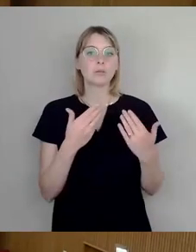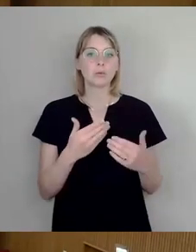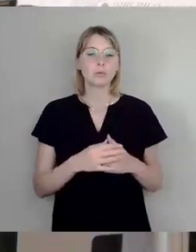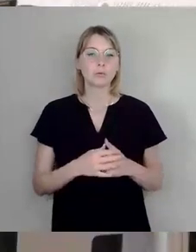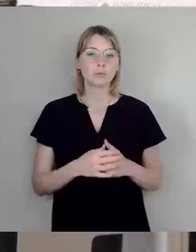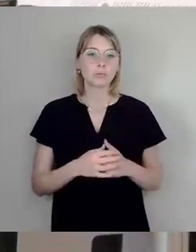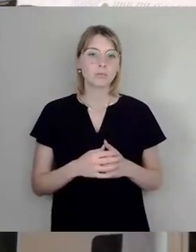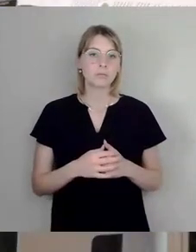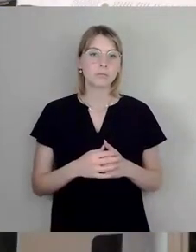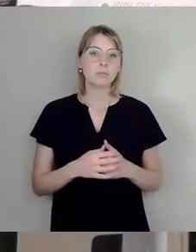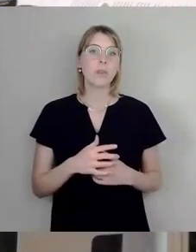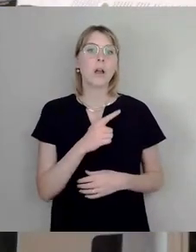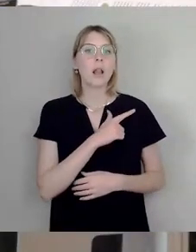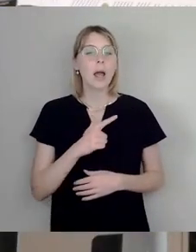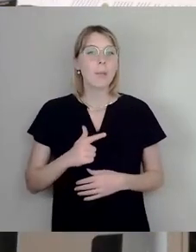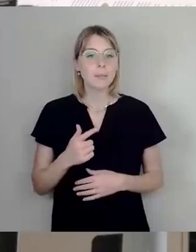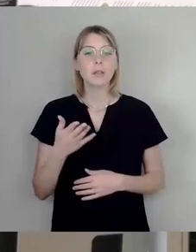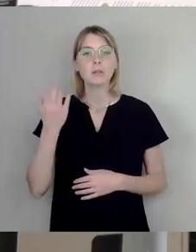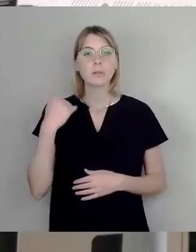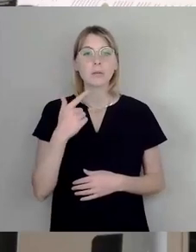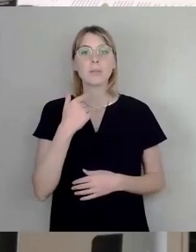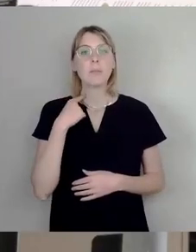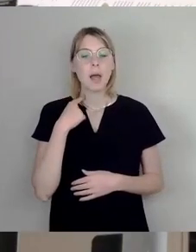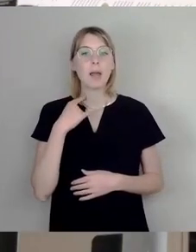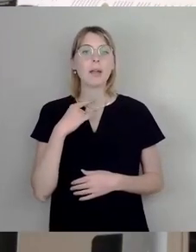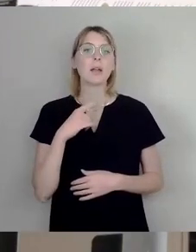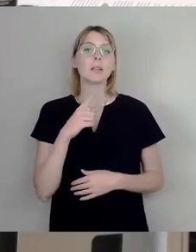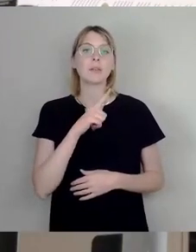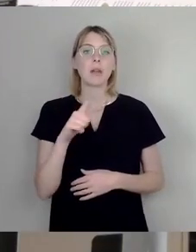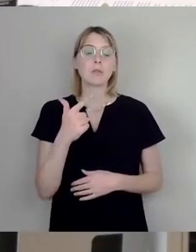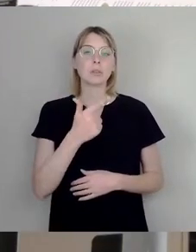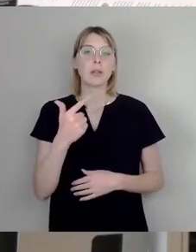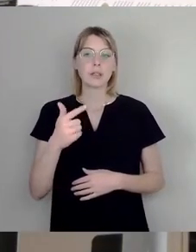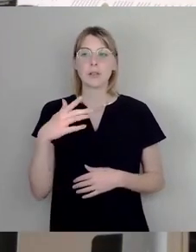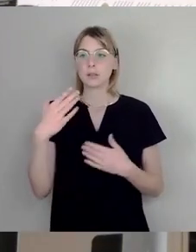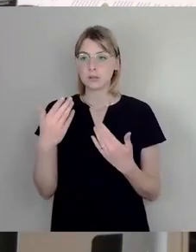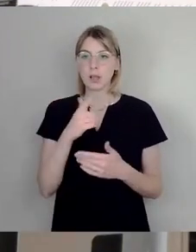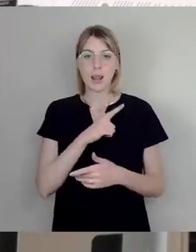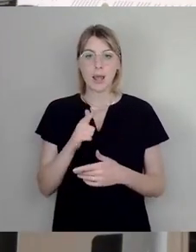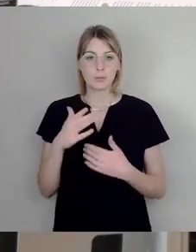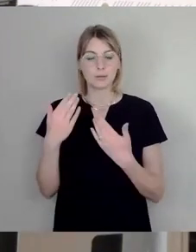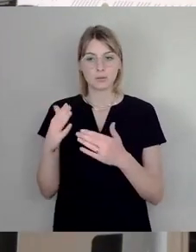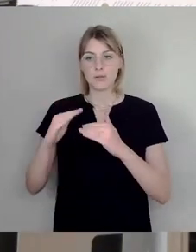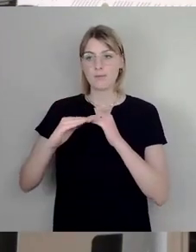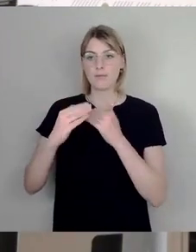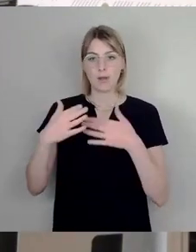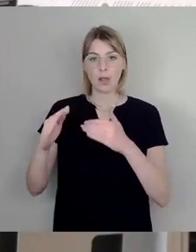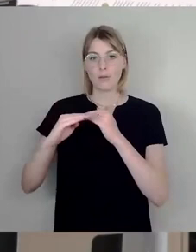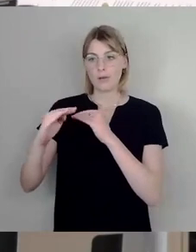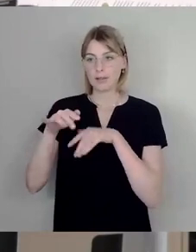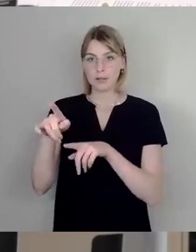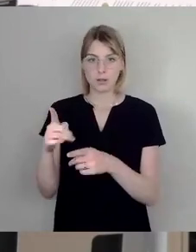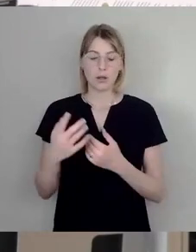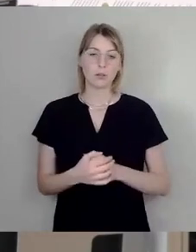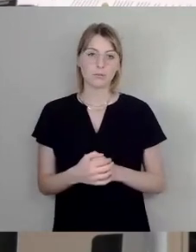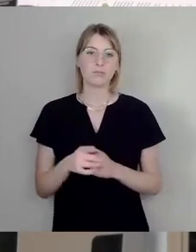Leipzig hat seit Mai 2022 elf solche Freiflächen und das, was teilweise hier vielleicht auch so als der große